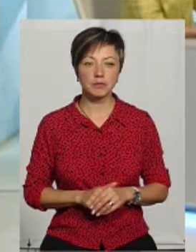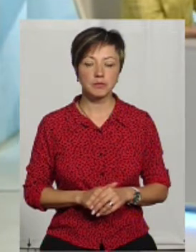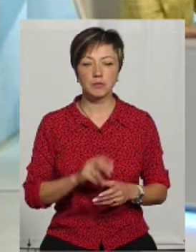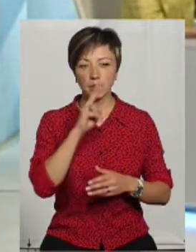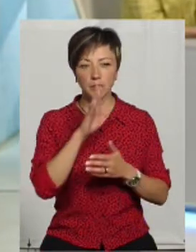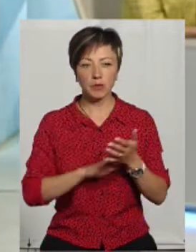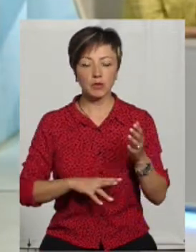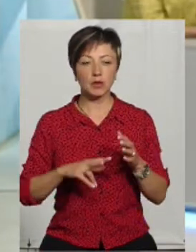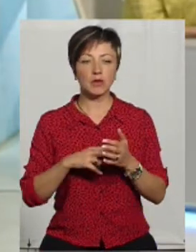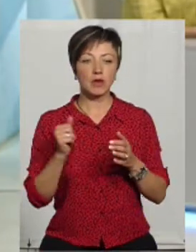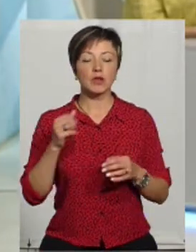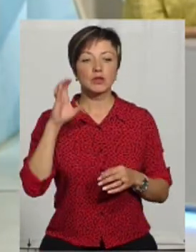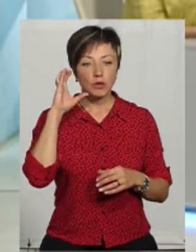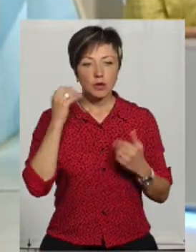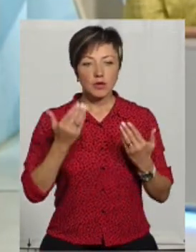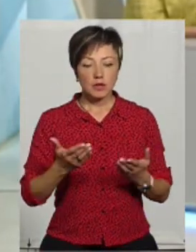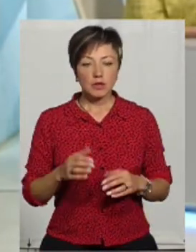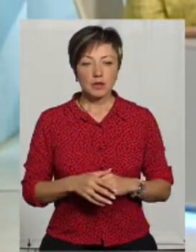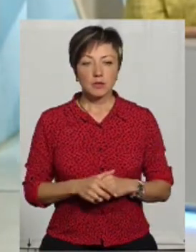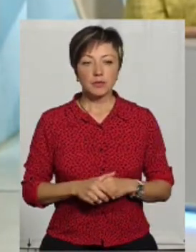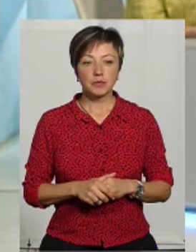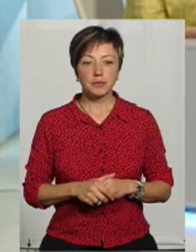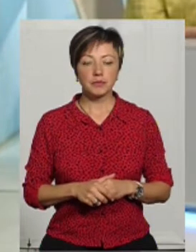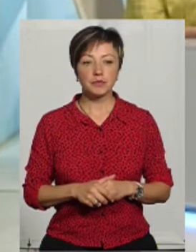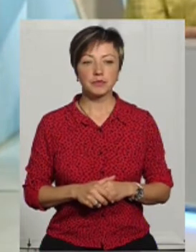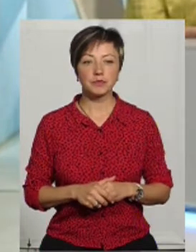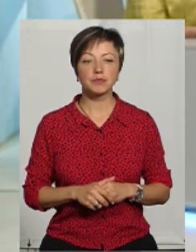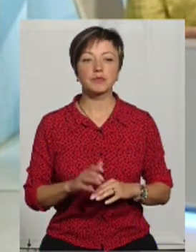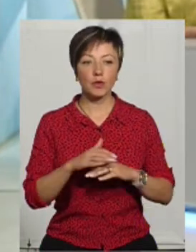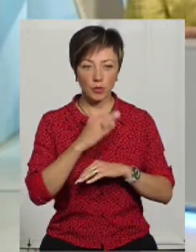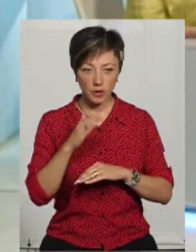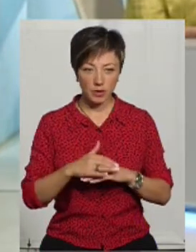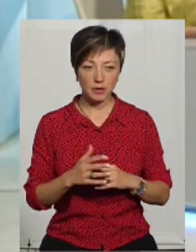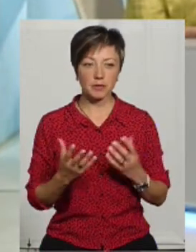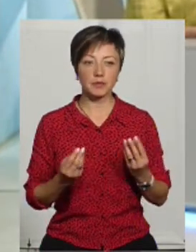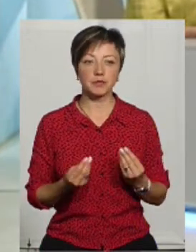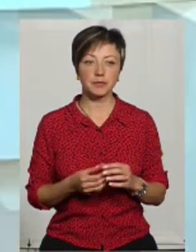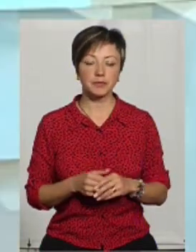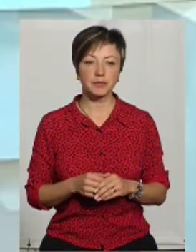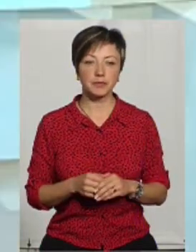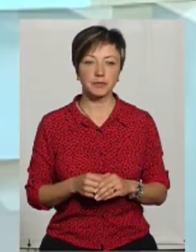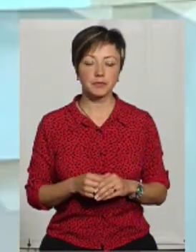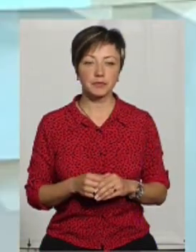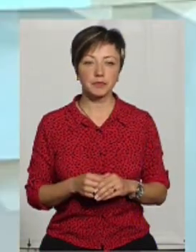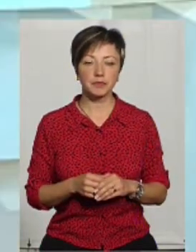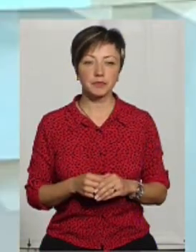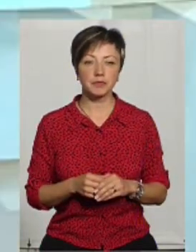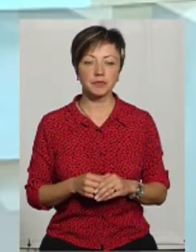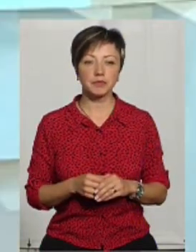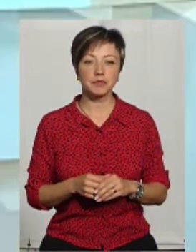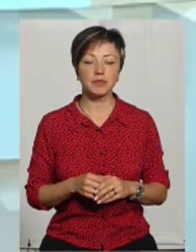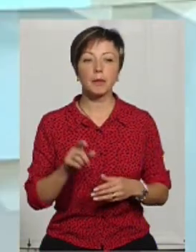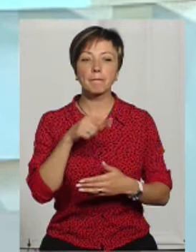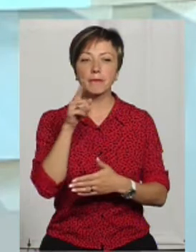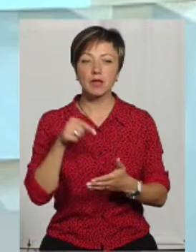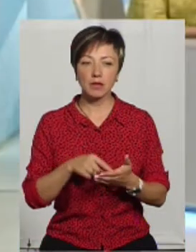Беремо, прошу, щось вибуло. Алло. Так, так, слухаємо вас. Алло, Олеже, добрий день. Добрий день. Алло, добрий день.